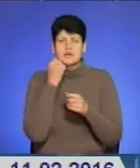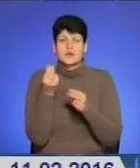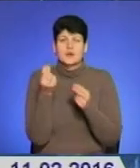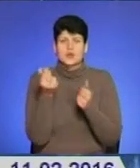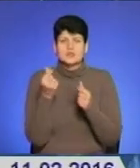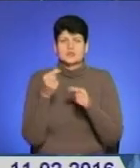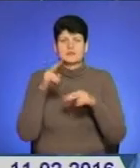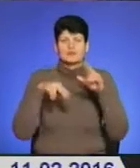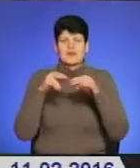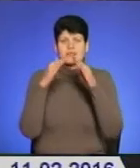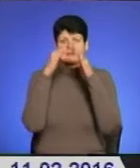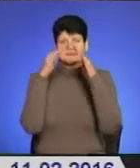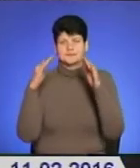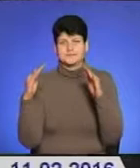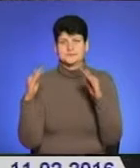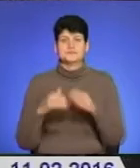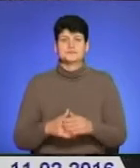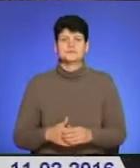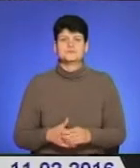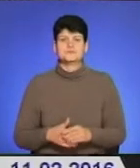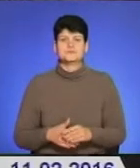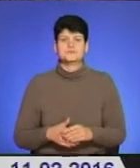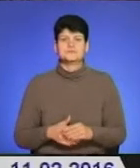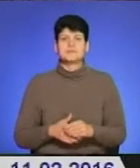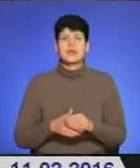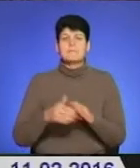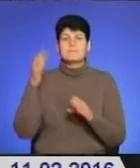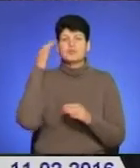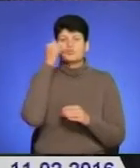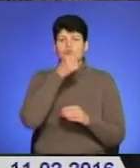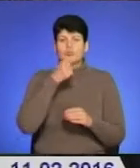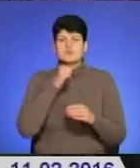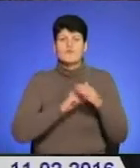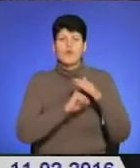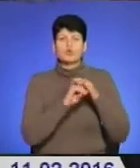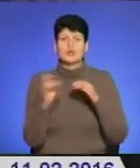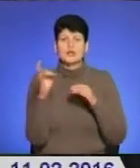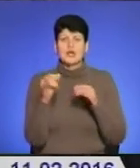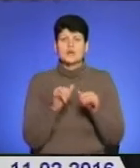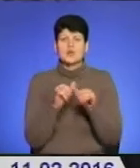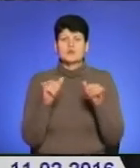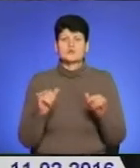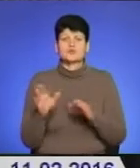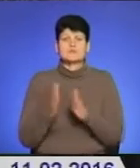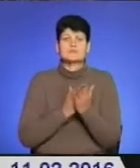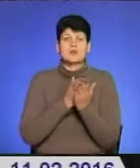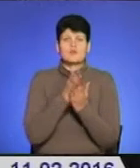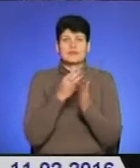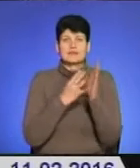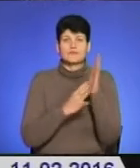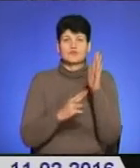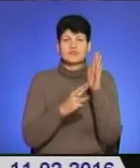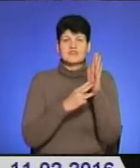шитровий дах. Минулому році по фонду регіонального розвитку ми спрямували щонайменше 98